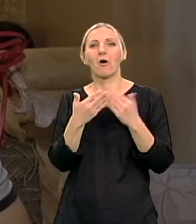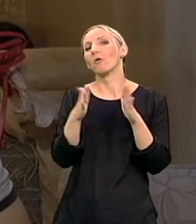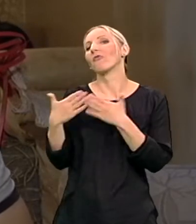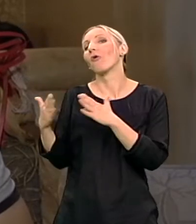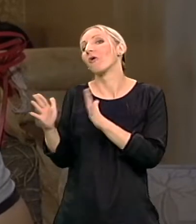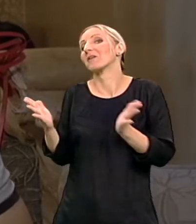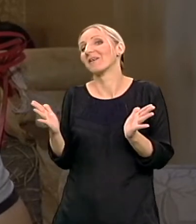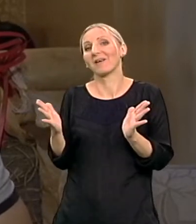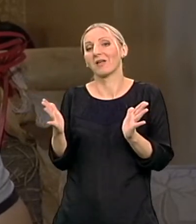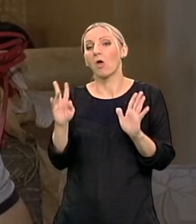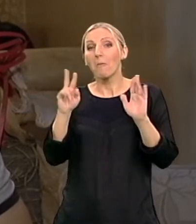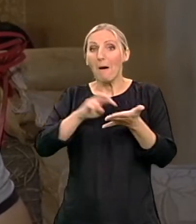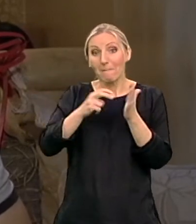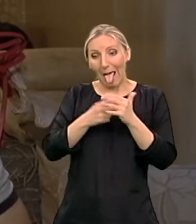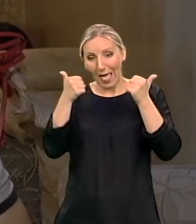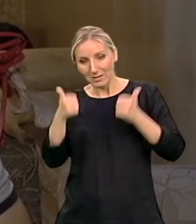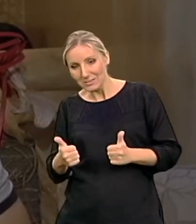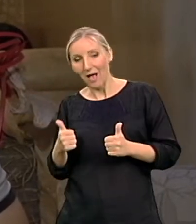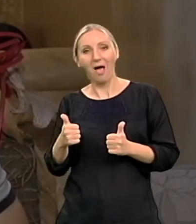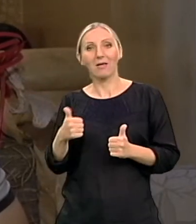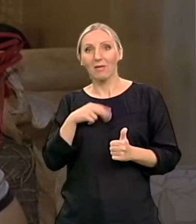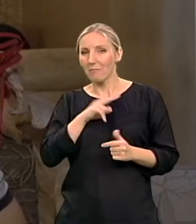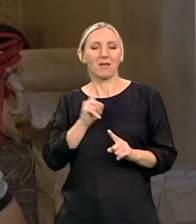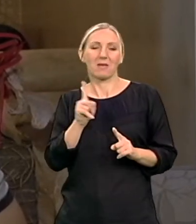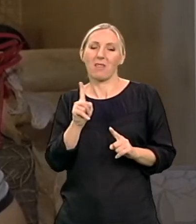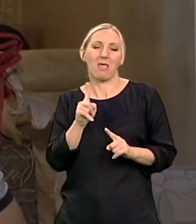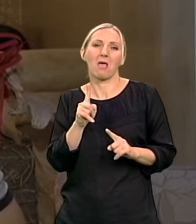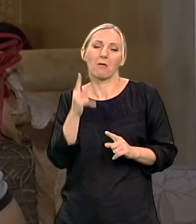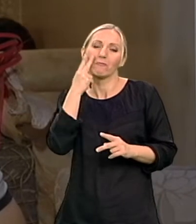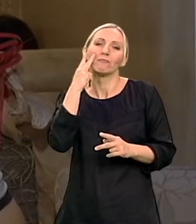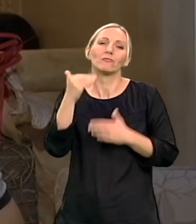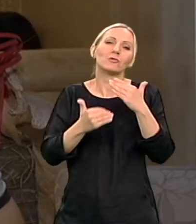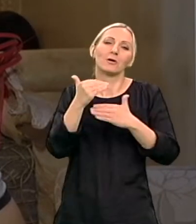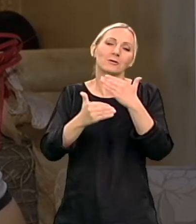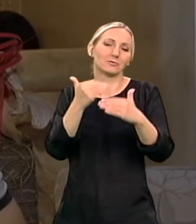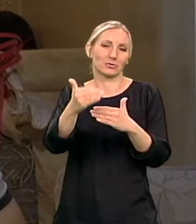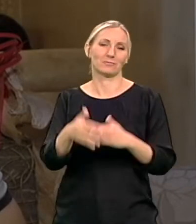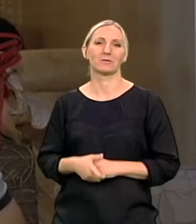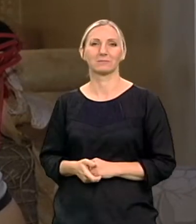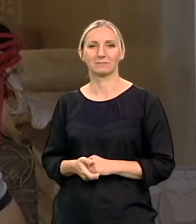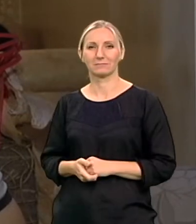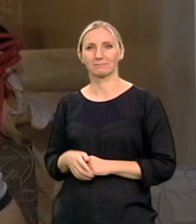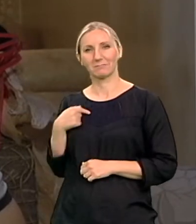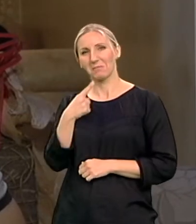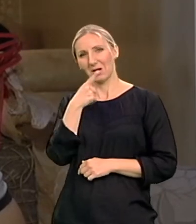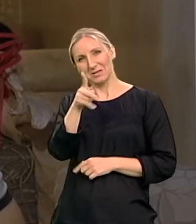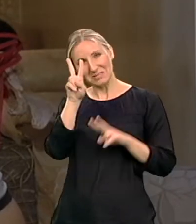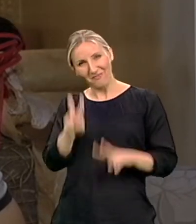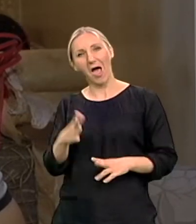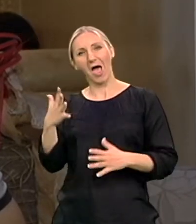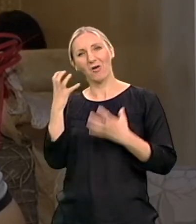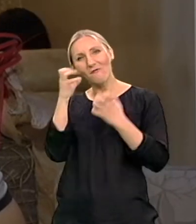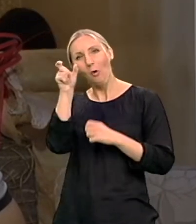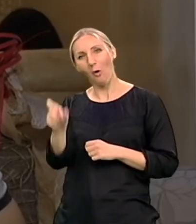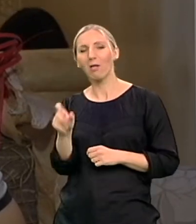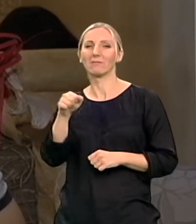neki paš plan kao plan, ne. Ali nikad se ne zna da sve opcije su otvorene. Vidit ću. Ja bi rekla da ti nju stvarno voliš. Da,